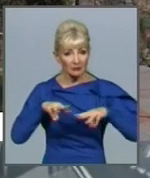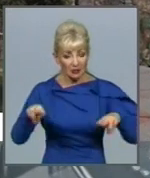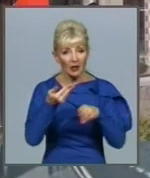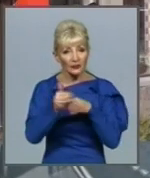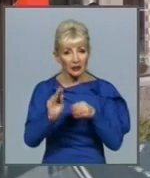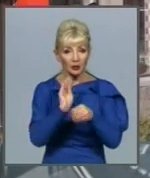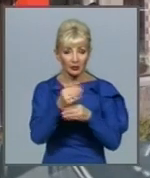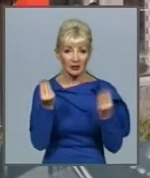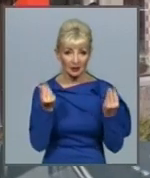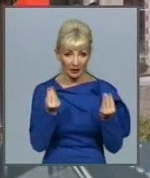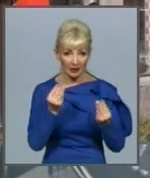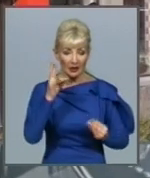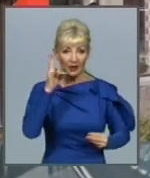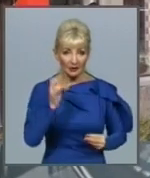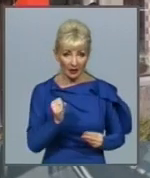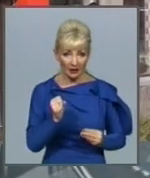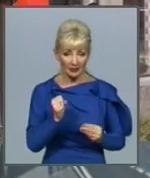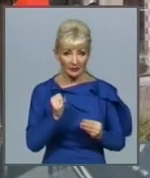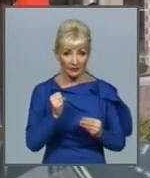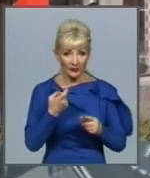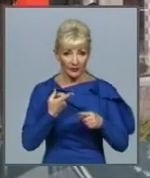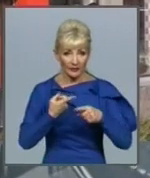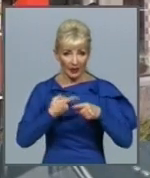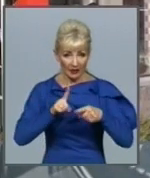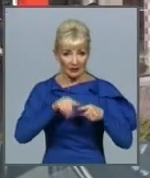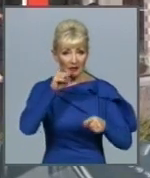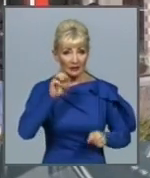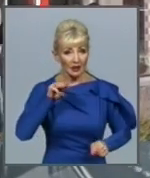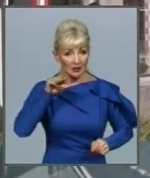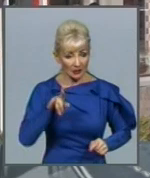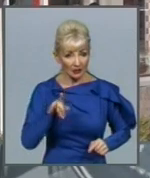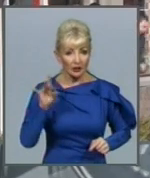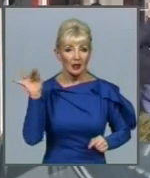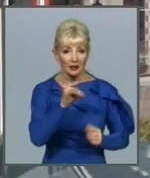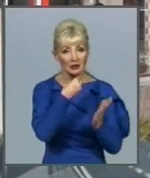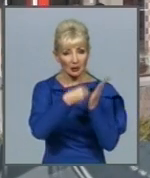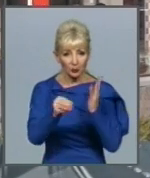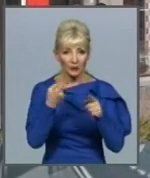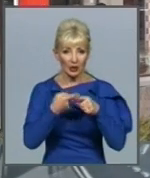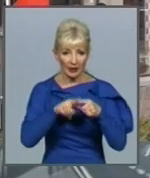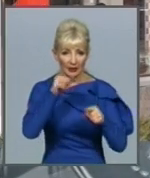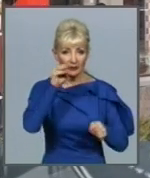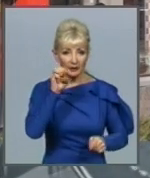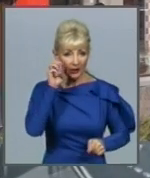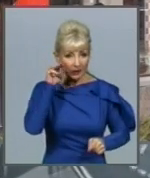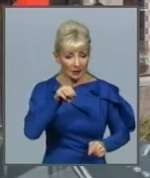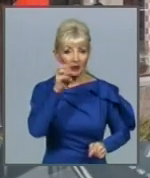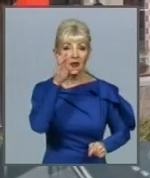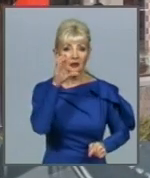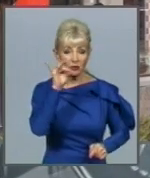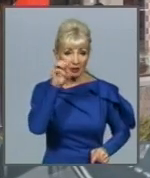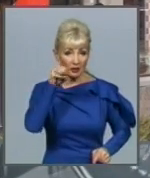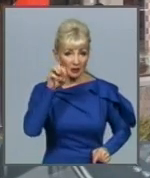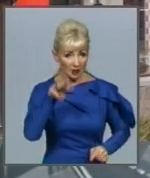це тестування і на закупівлю цих тест-систем. Ми хочемо в